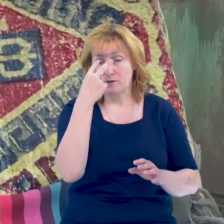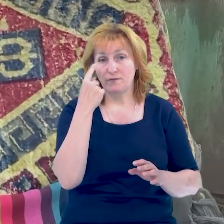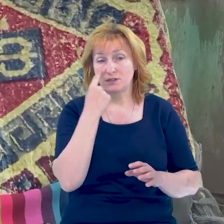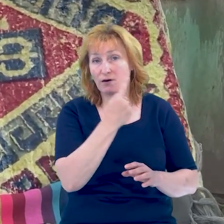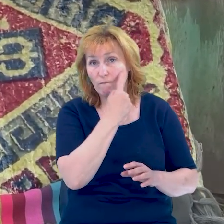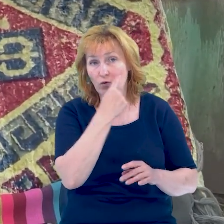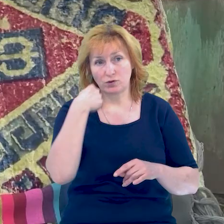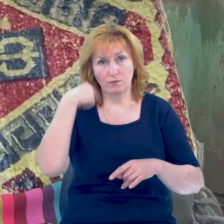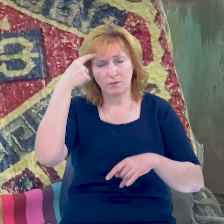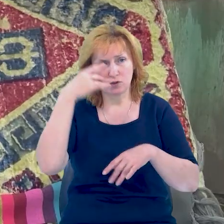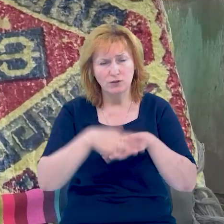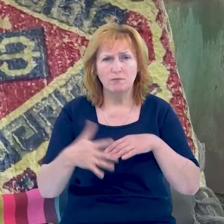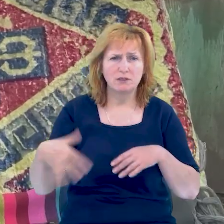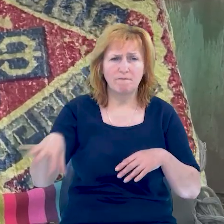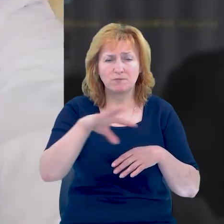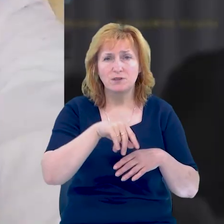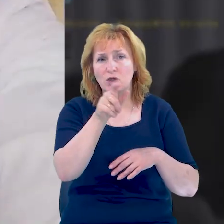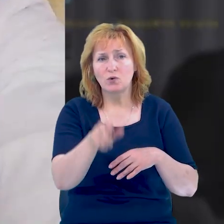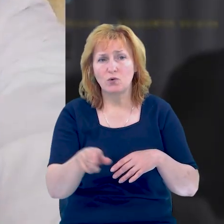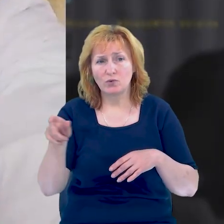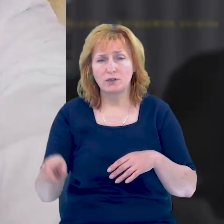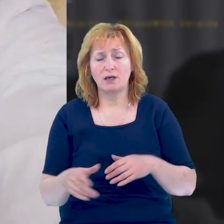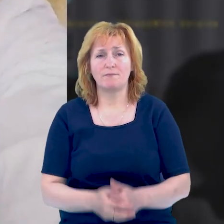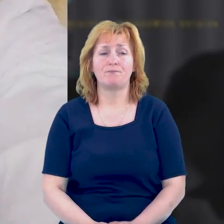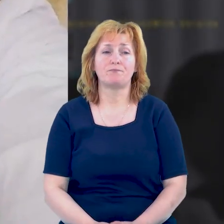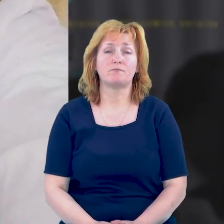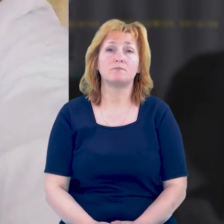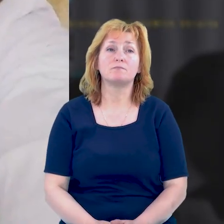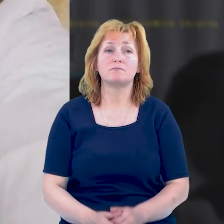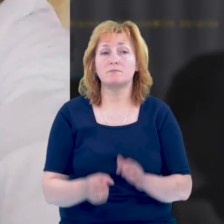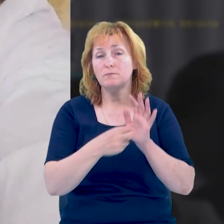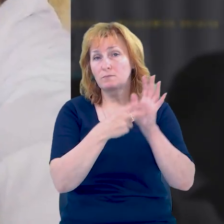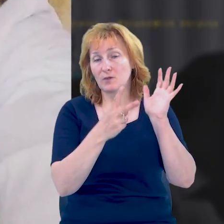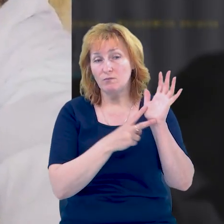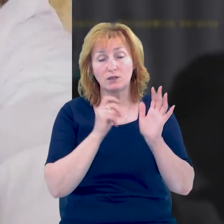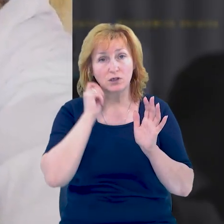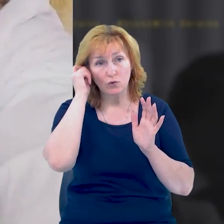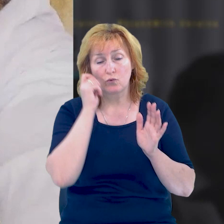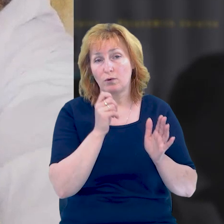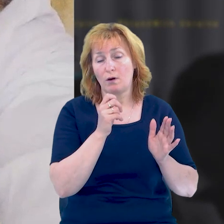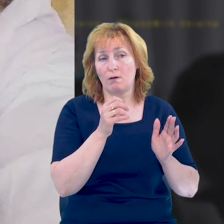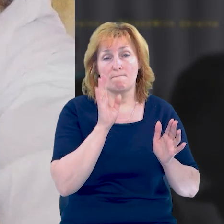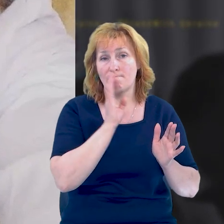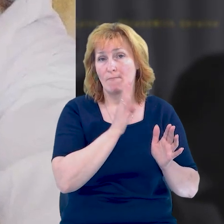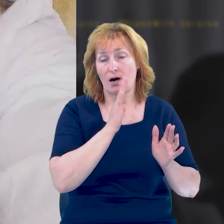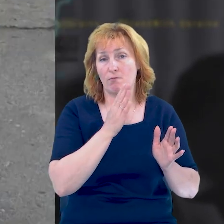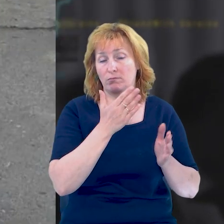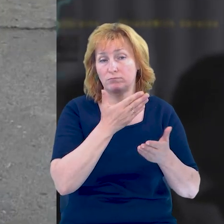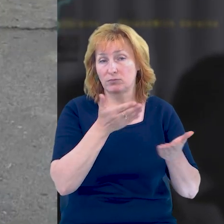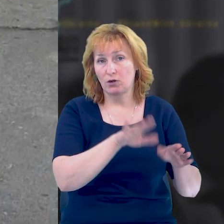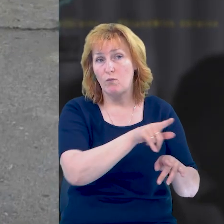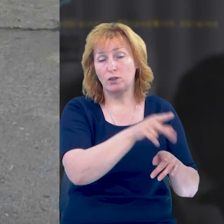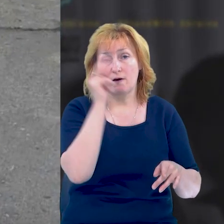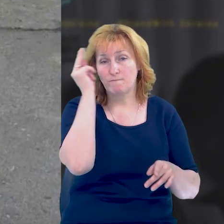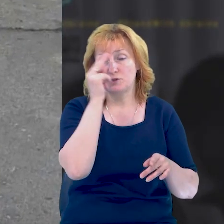сказала, тепер я розумію всіх людей на Луганщині і Донецьчині. У 17 років Ангеліна залишилася без матері. В той час вона